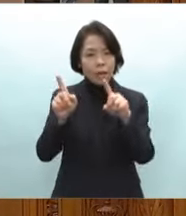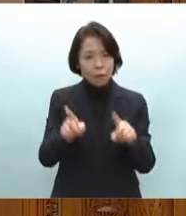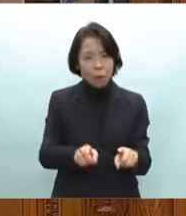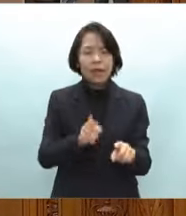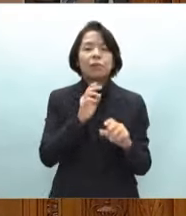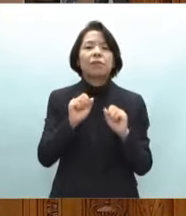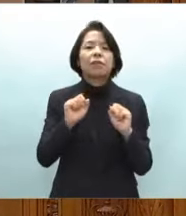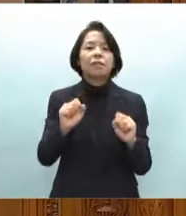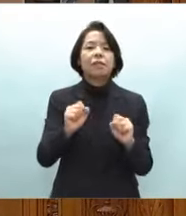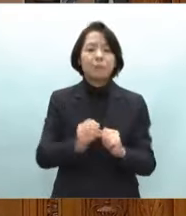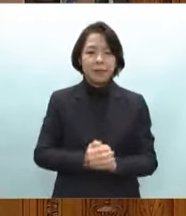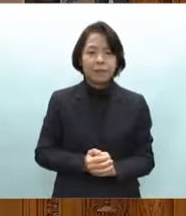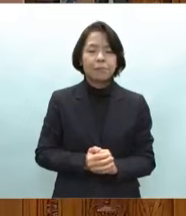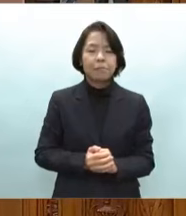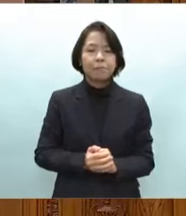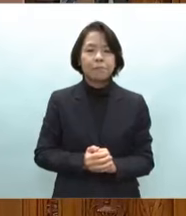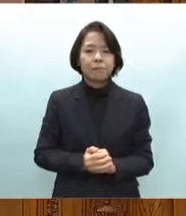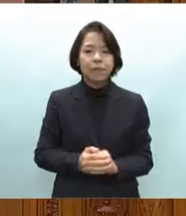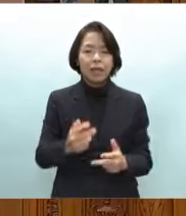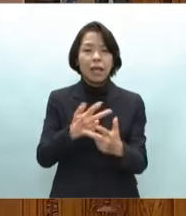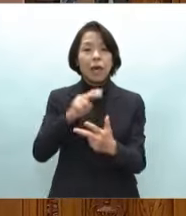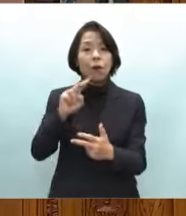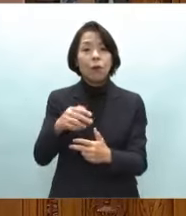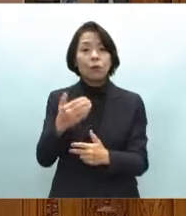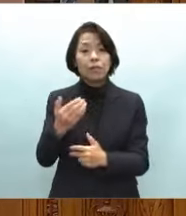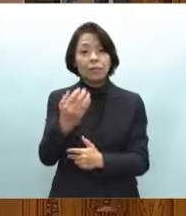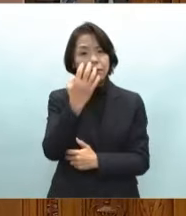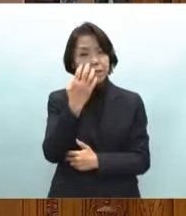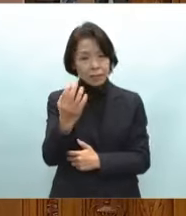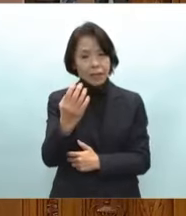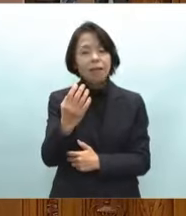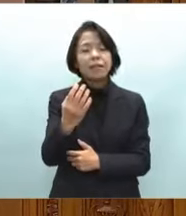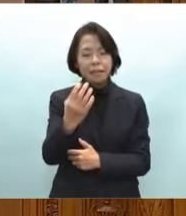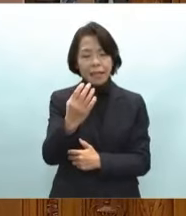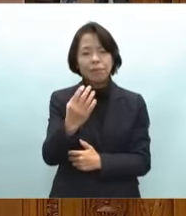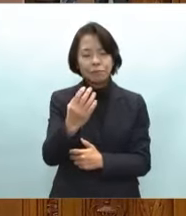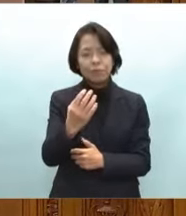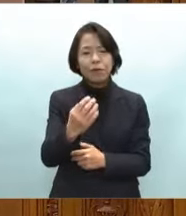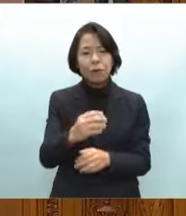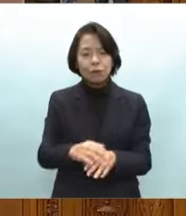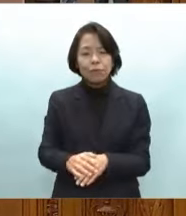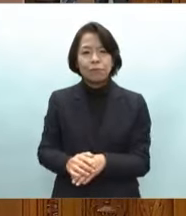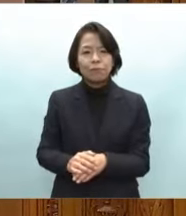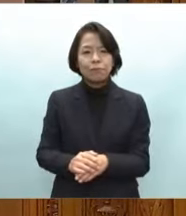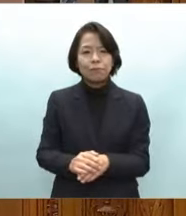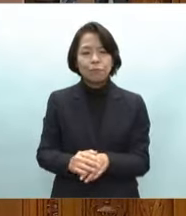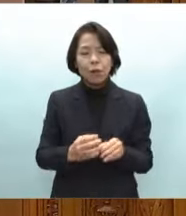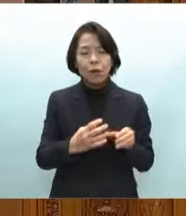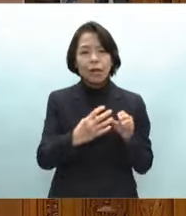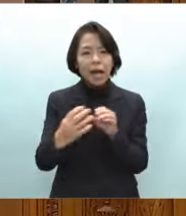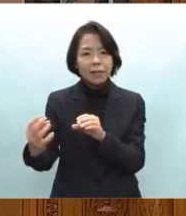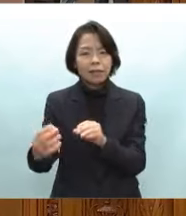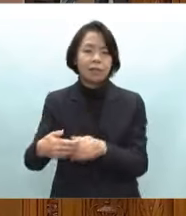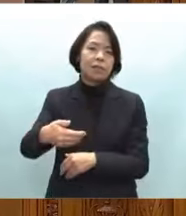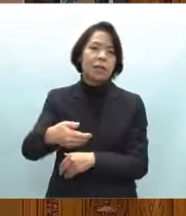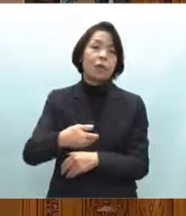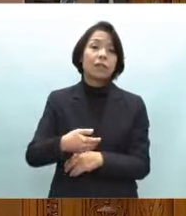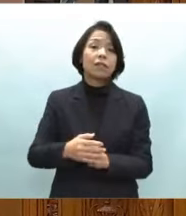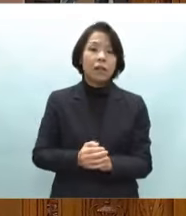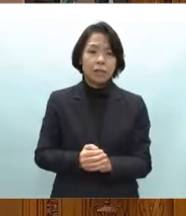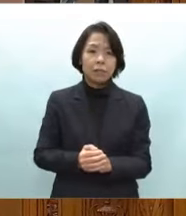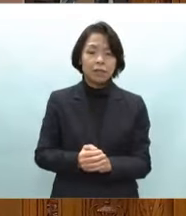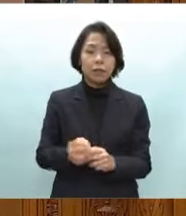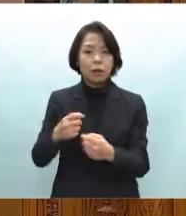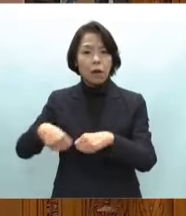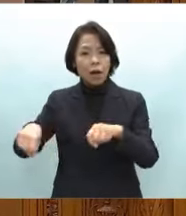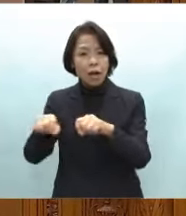してまいります北陸新幹線の全線開通についてお尋ねがありました北陸新幹線は関東